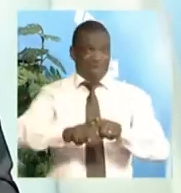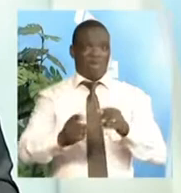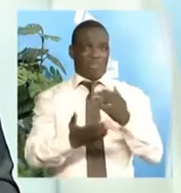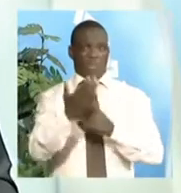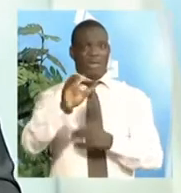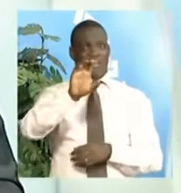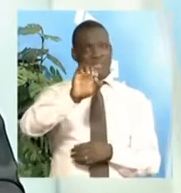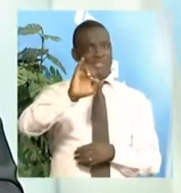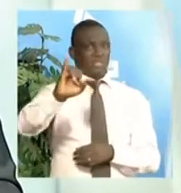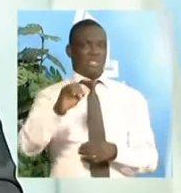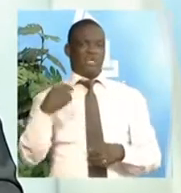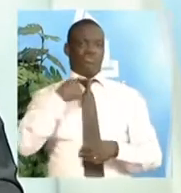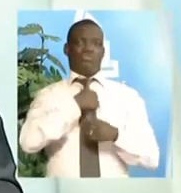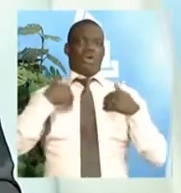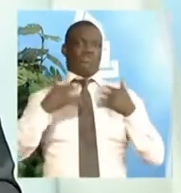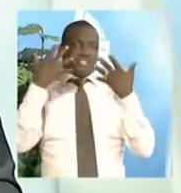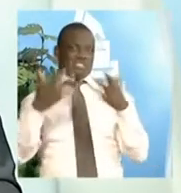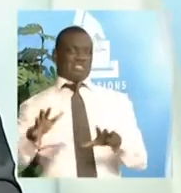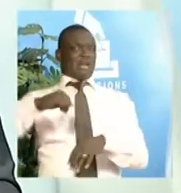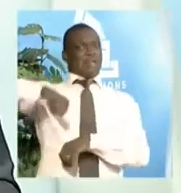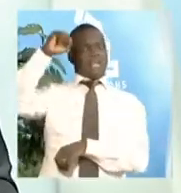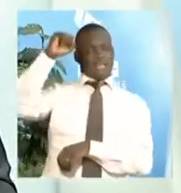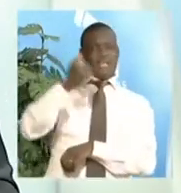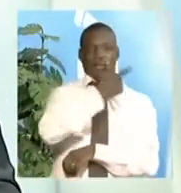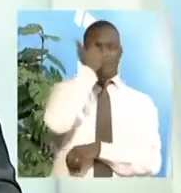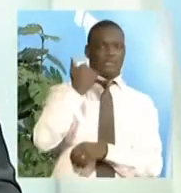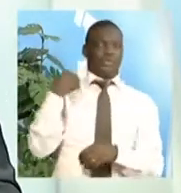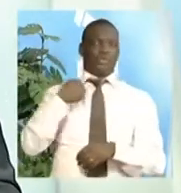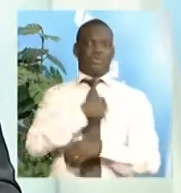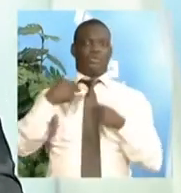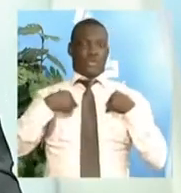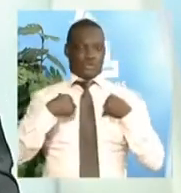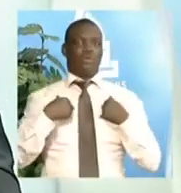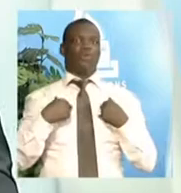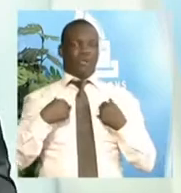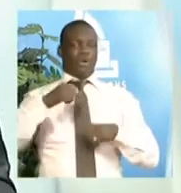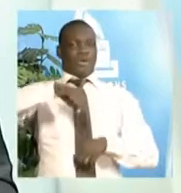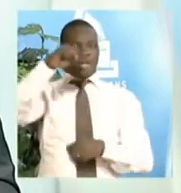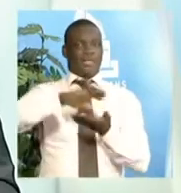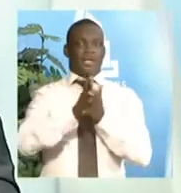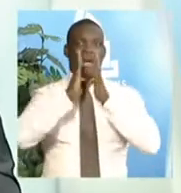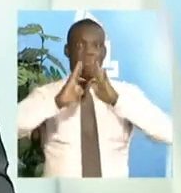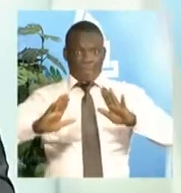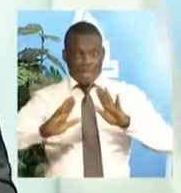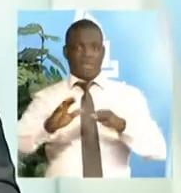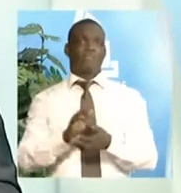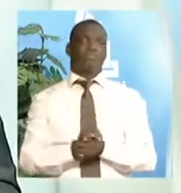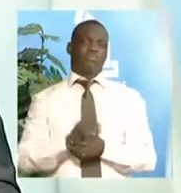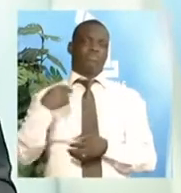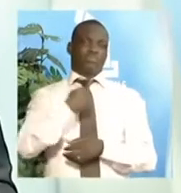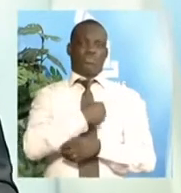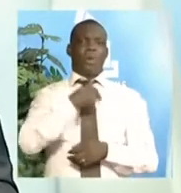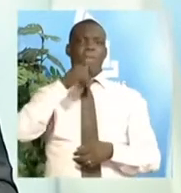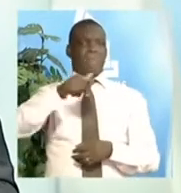Nous avons déjà gagné parce que nous avons gagné la paix. Nous avons gagné la quiétude. Il n'est point besoin